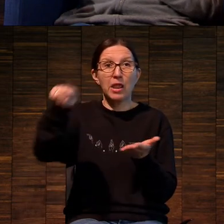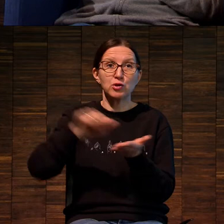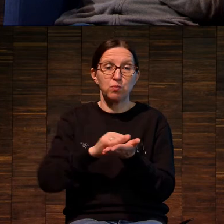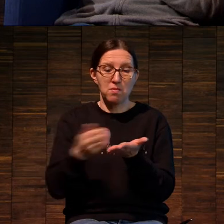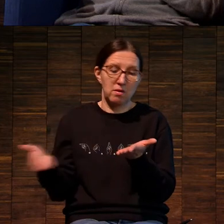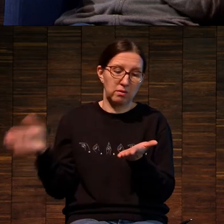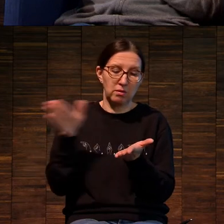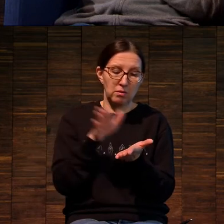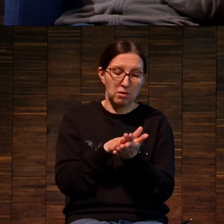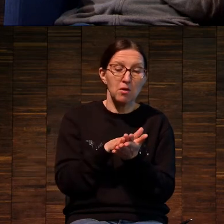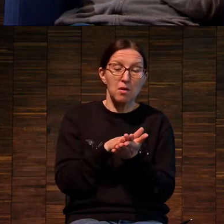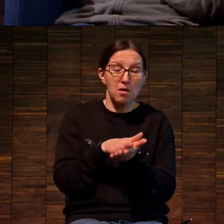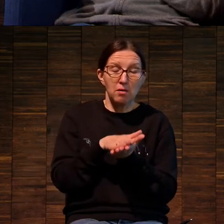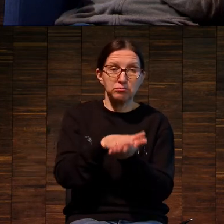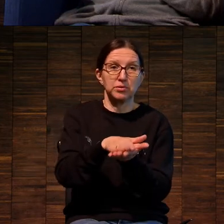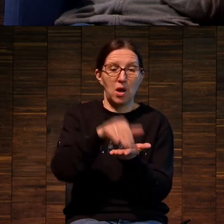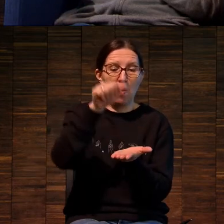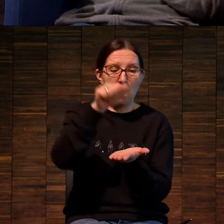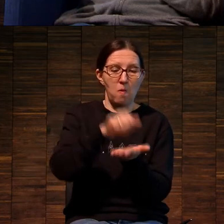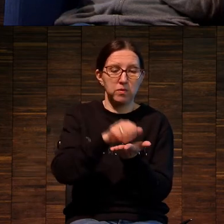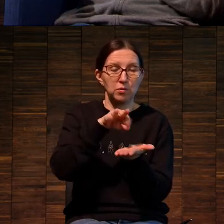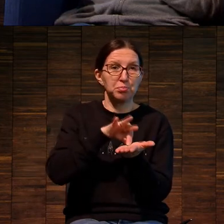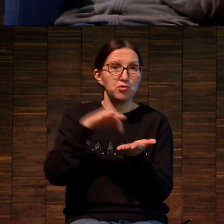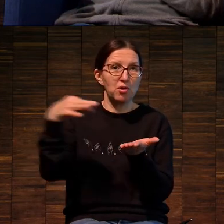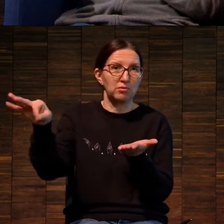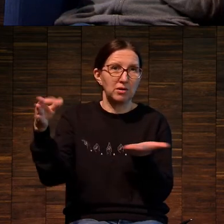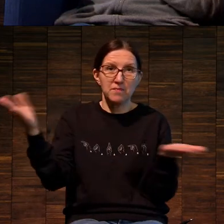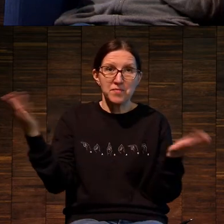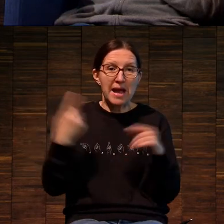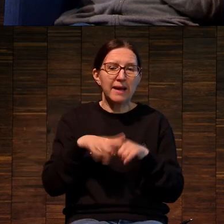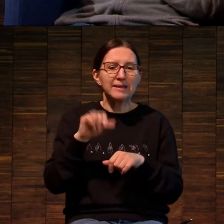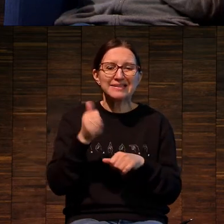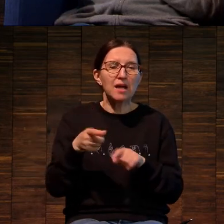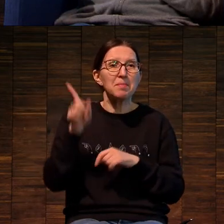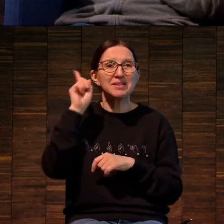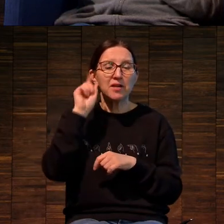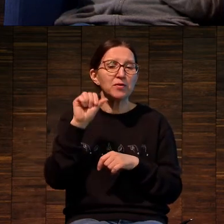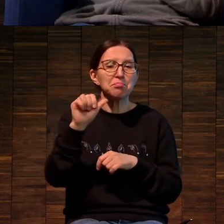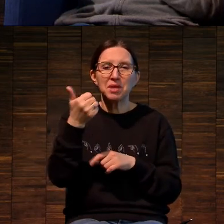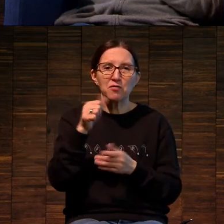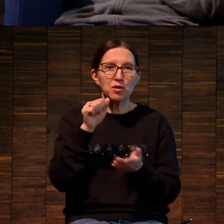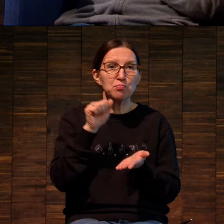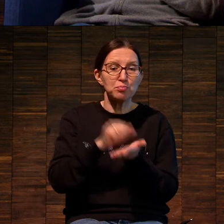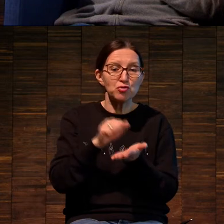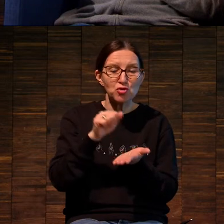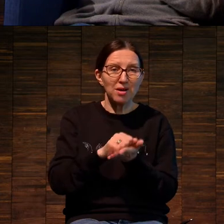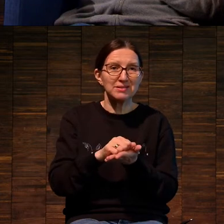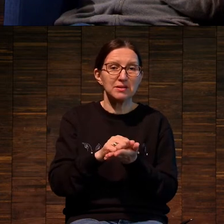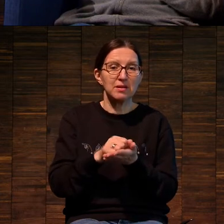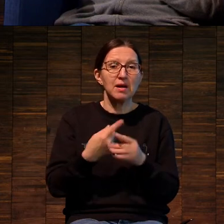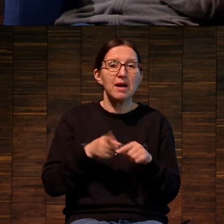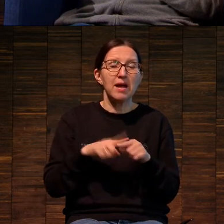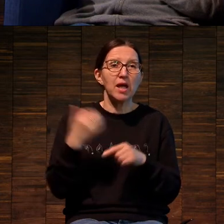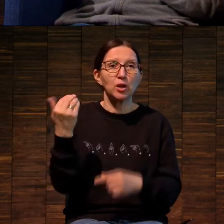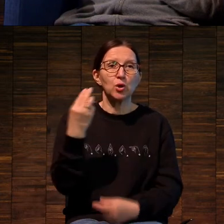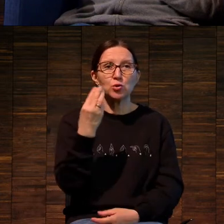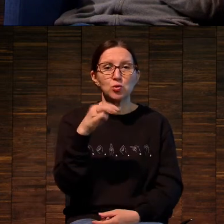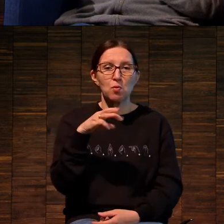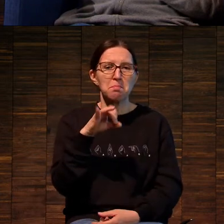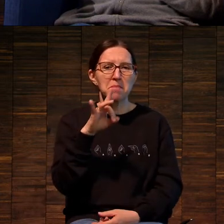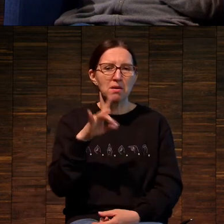древняя, самая дошедшая до нас история. То есть первые печати, которые были, это шумерские,